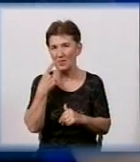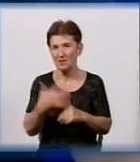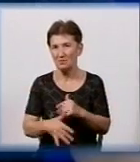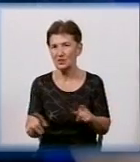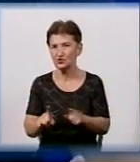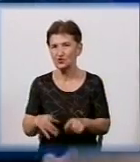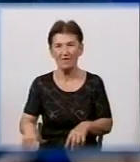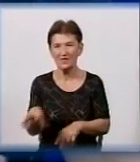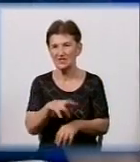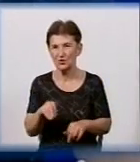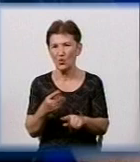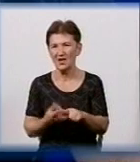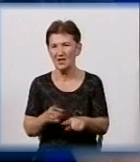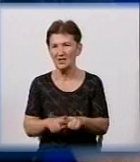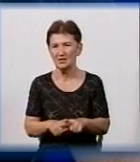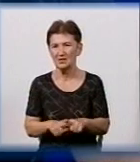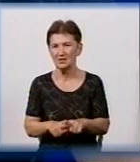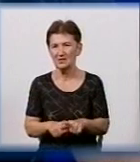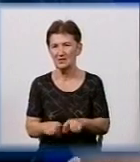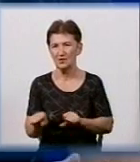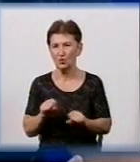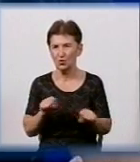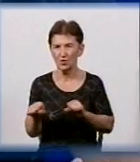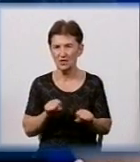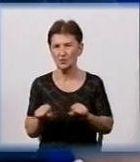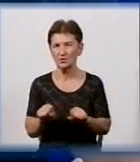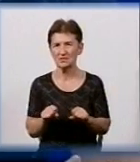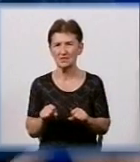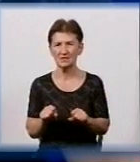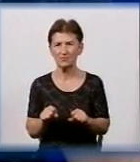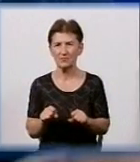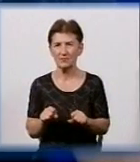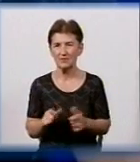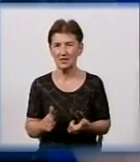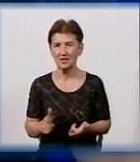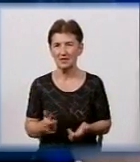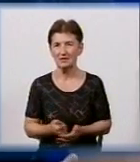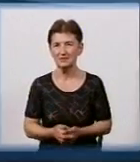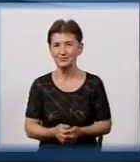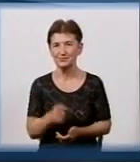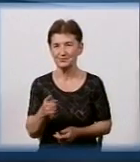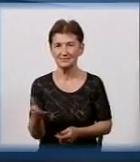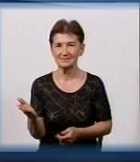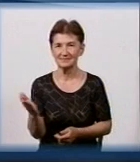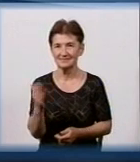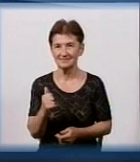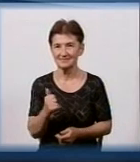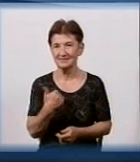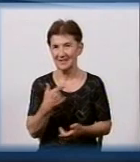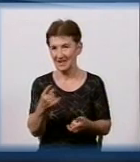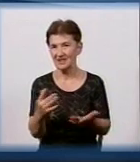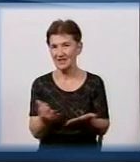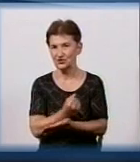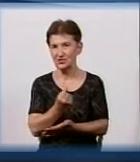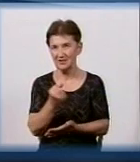курирується, або управляється. Давайте подивимось. Ми знайшли певні цифри.